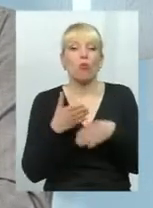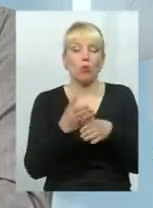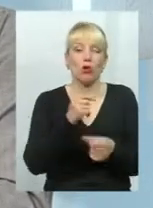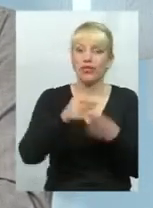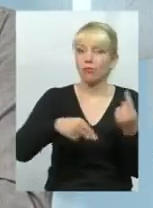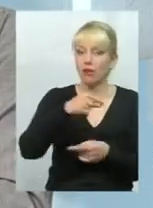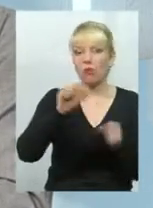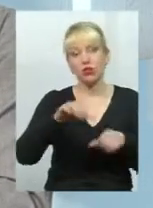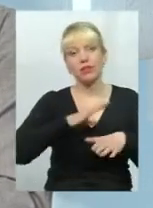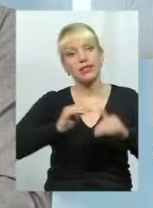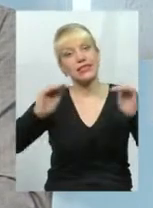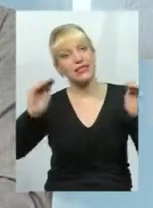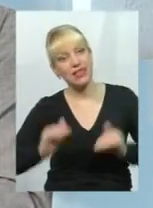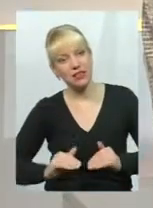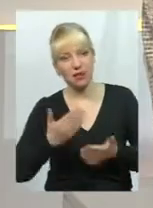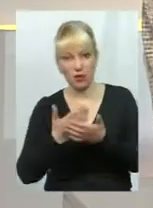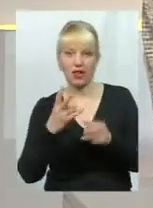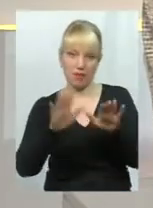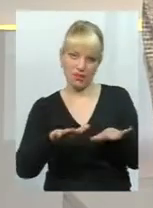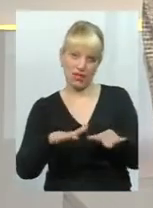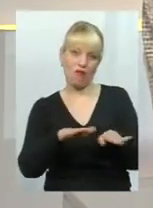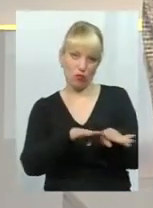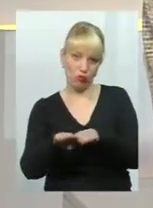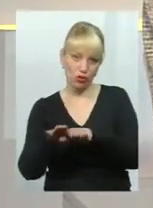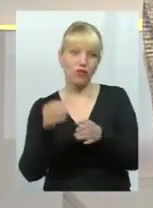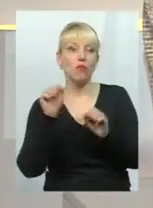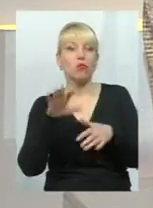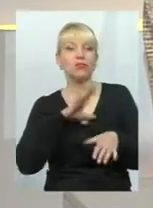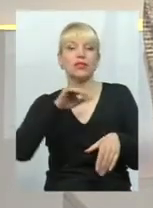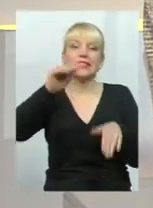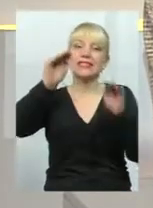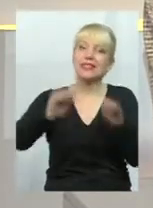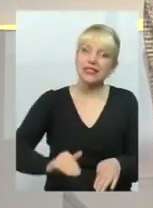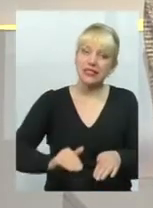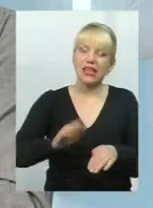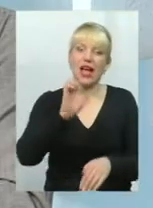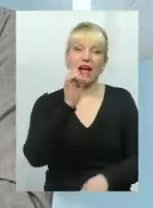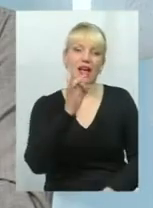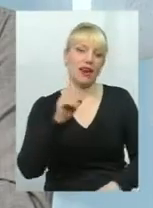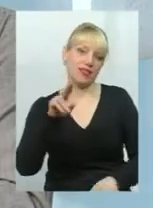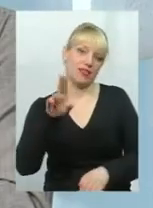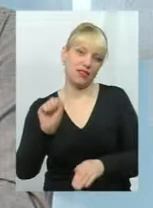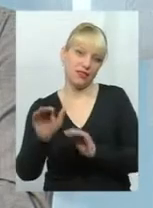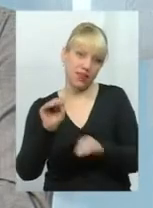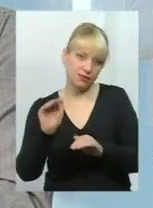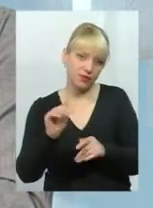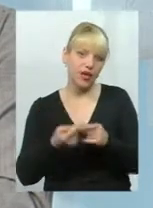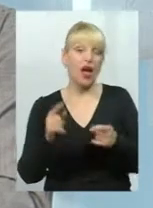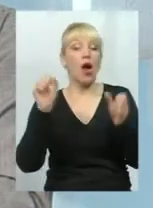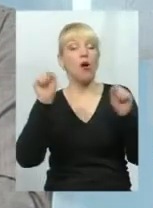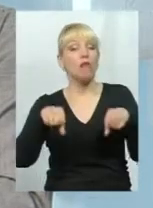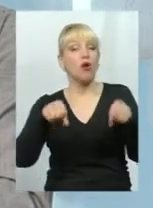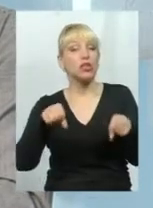скажімо, знизити, якщо це на місцевому рівні, можливо там знизити оренду плату місцевим товаровиробникам,